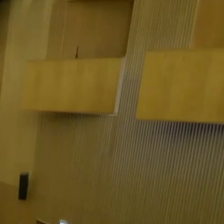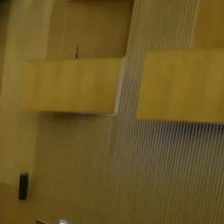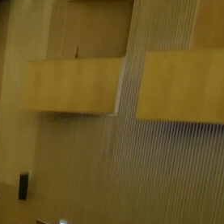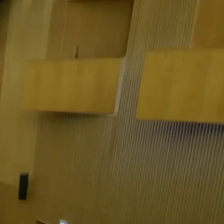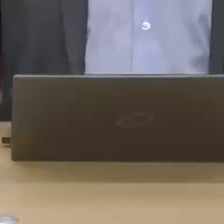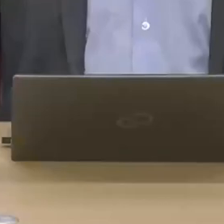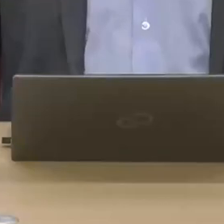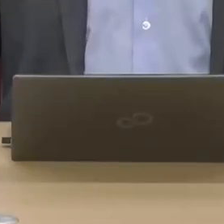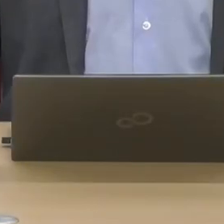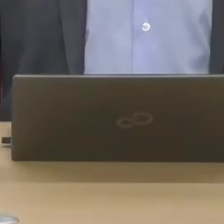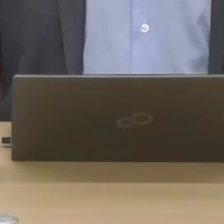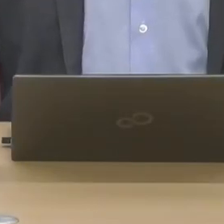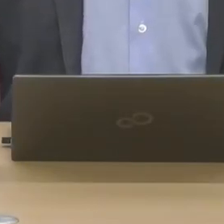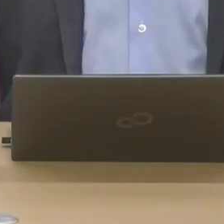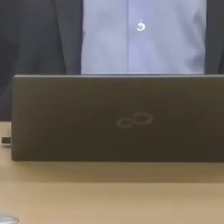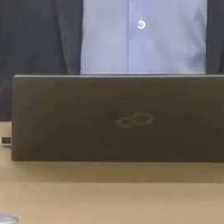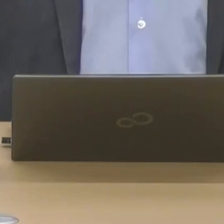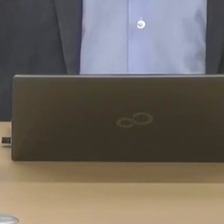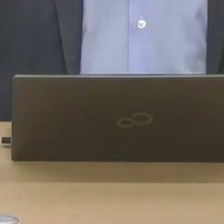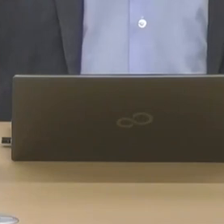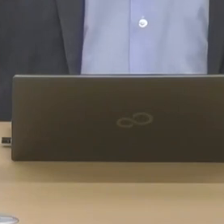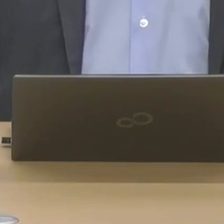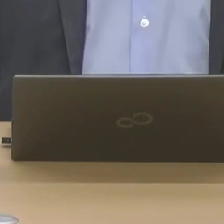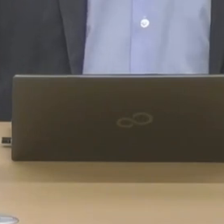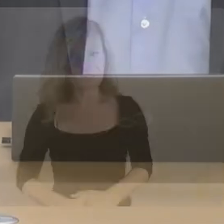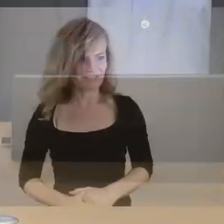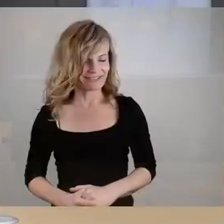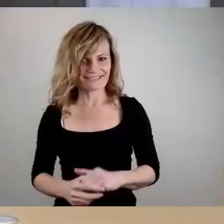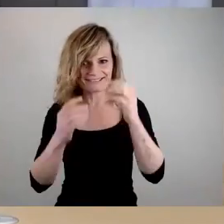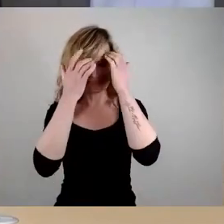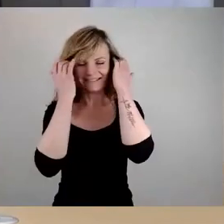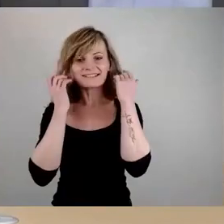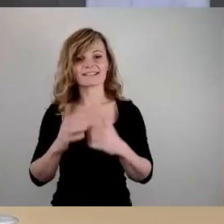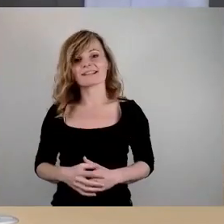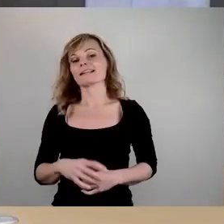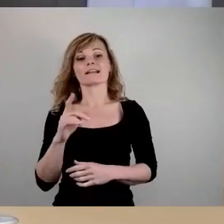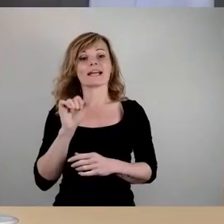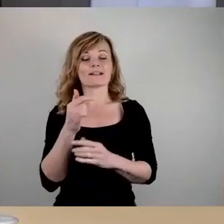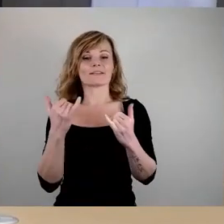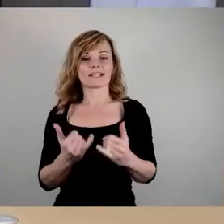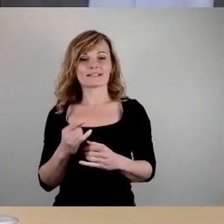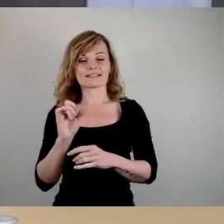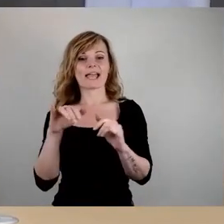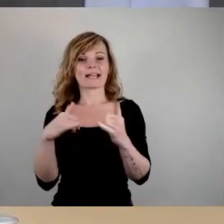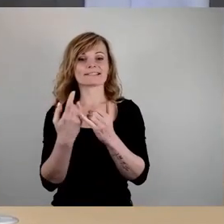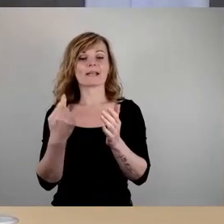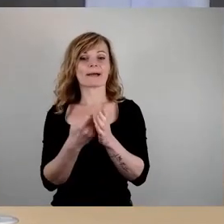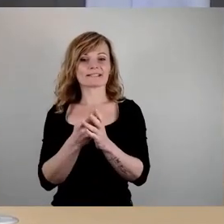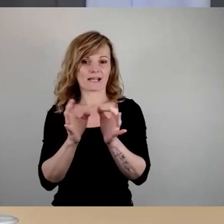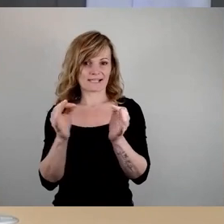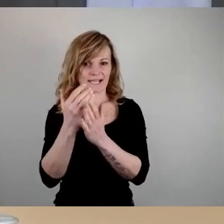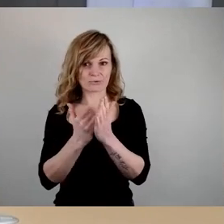Tagesordnung von Beginn an weiter fortsetzen. Ich darf aufrufen, Nr. 11. Hier geht es um die Elternbeitragssatzung.